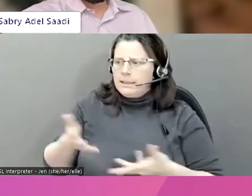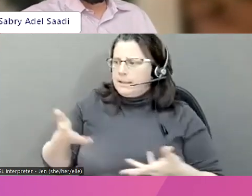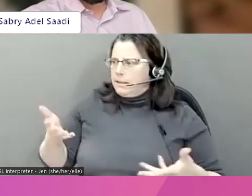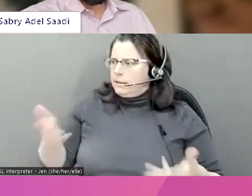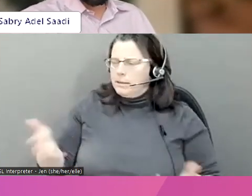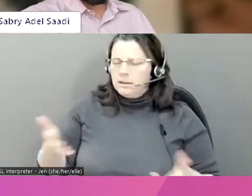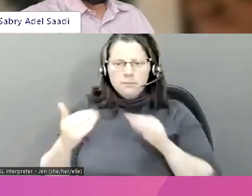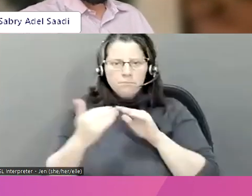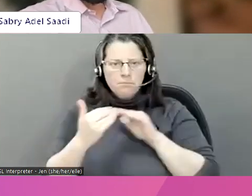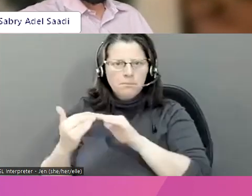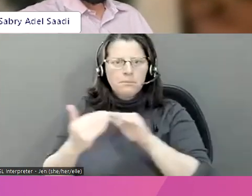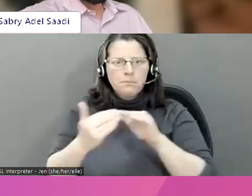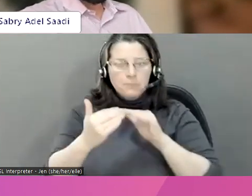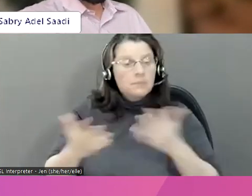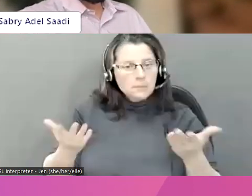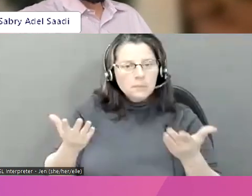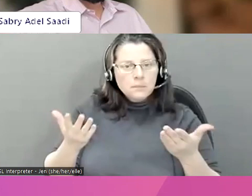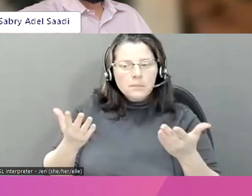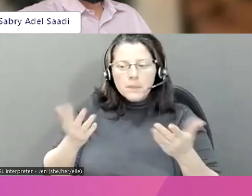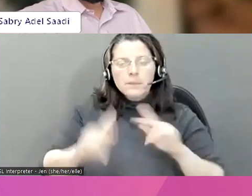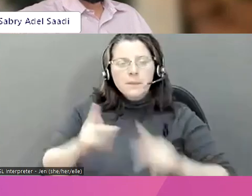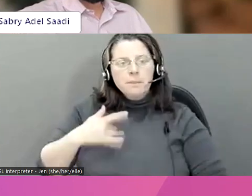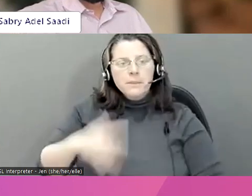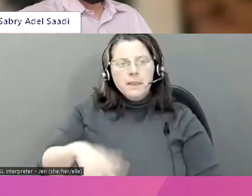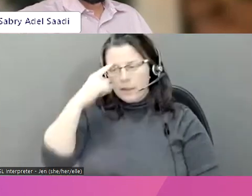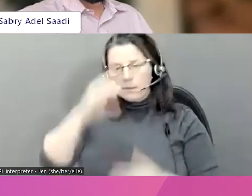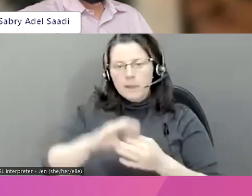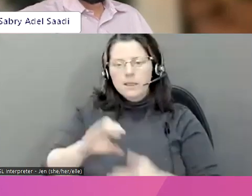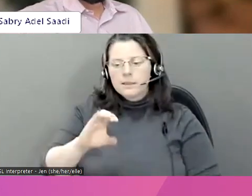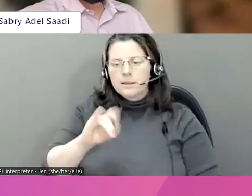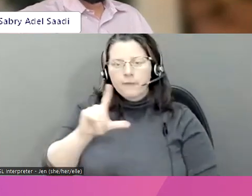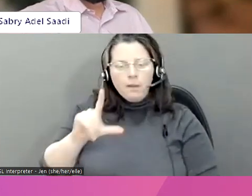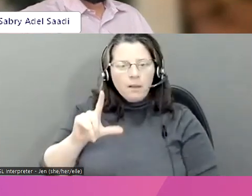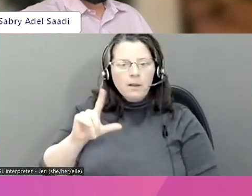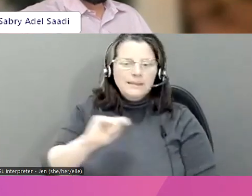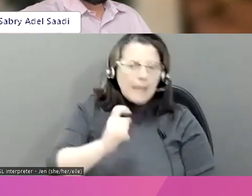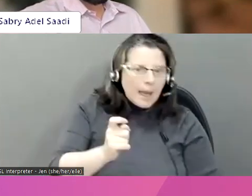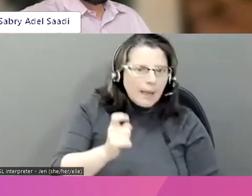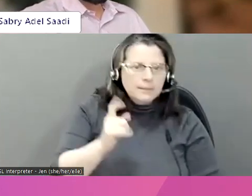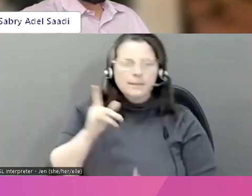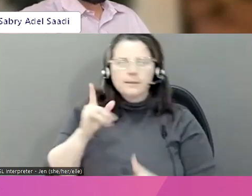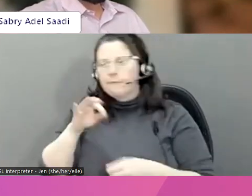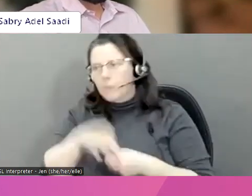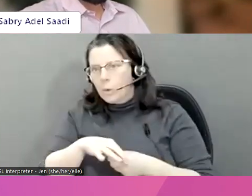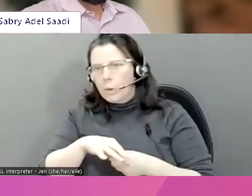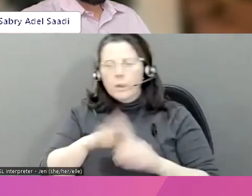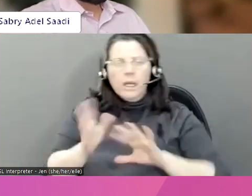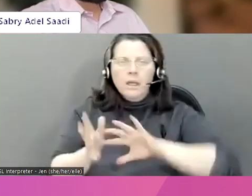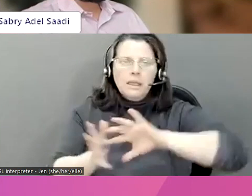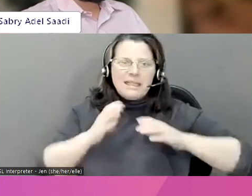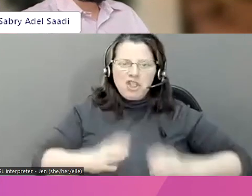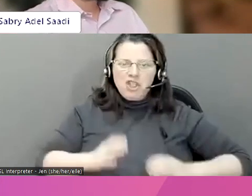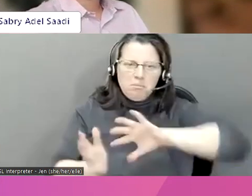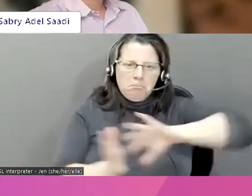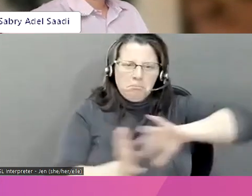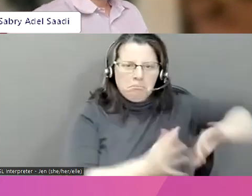'est vraiment associé au concept de l'État. Et donc, c'est une façon... On réfléchit aux